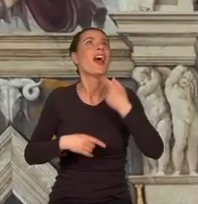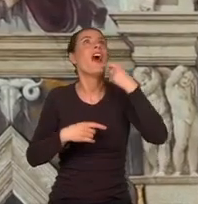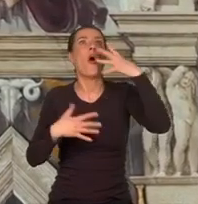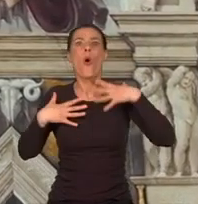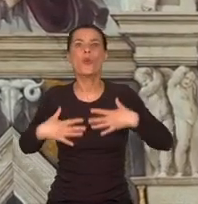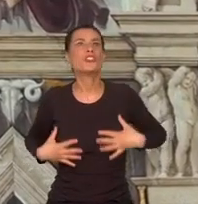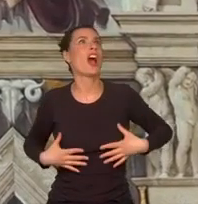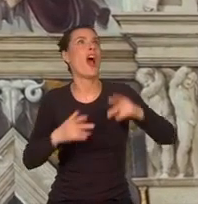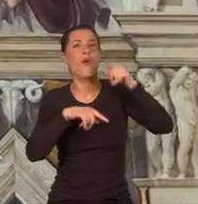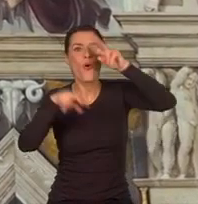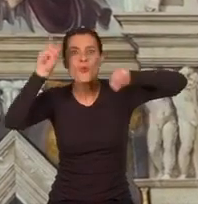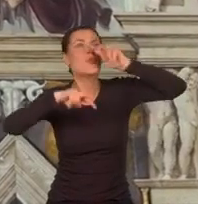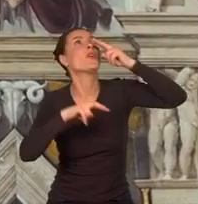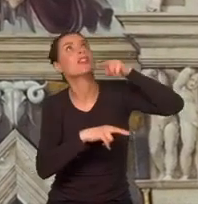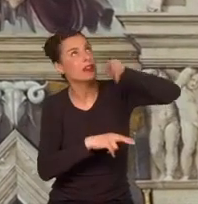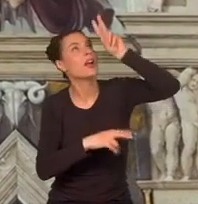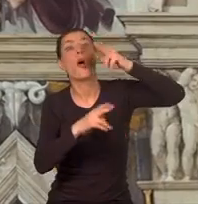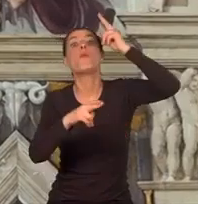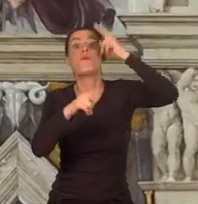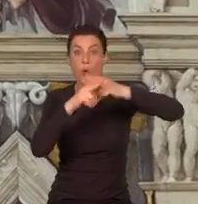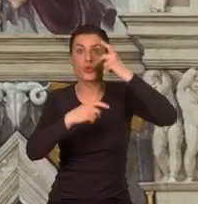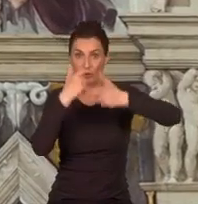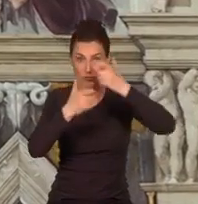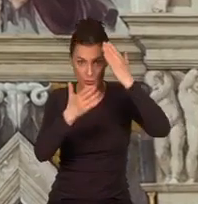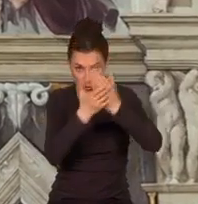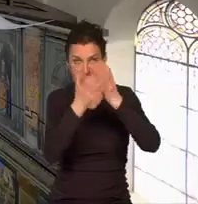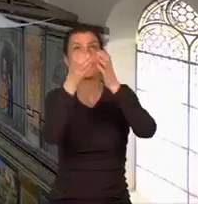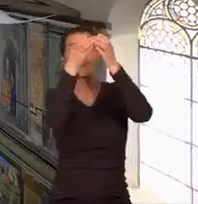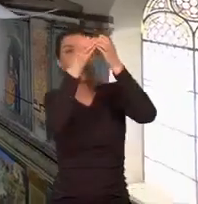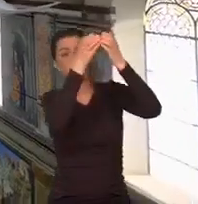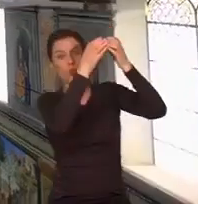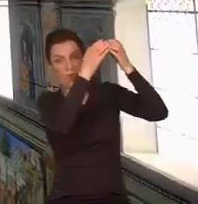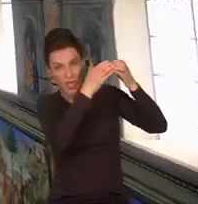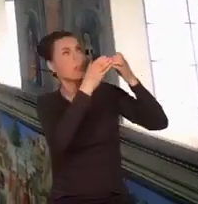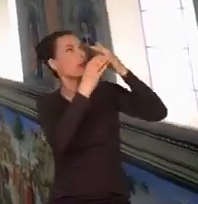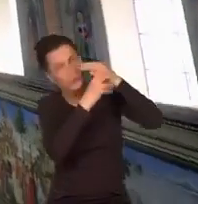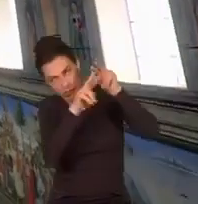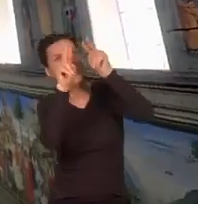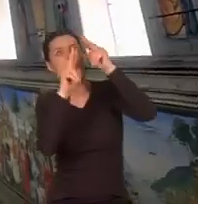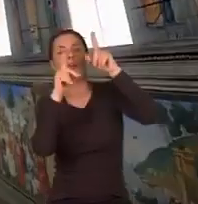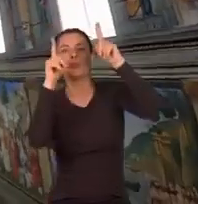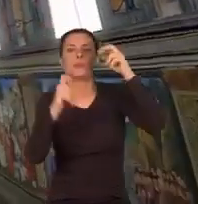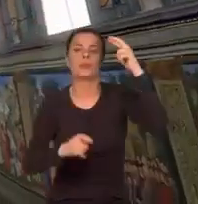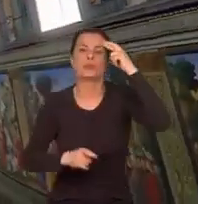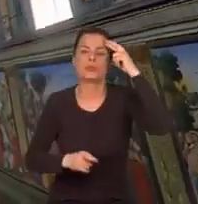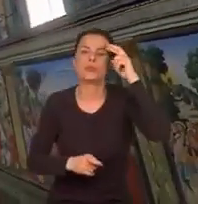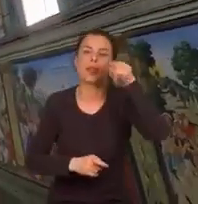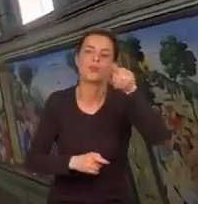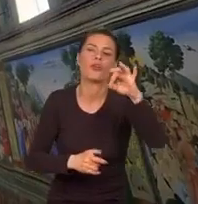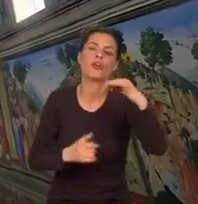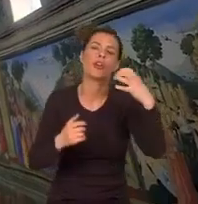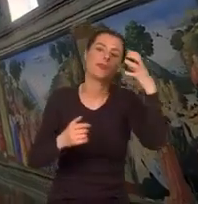Gdy dotarł do połowy, rusztowanie przesunięto do drugiej części, wszyscy wreszcie odkryli jego pracę.